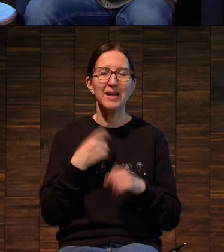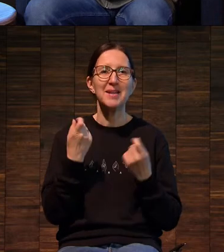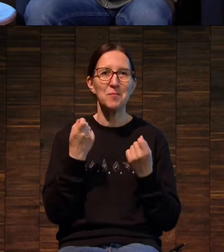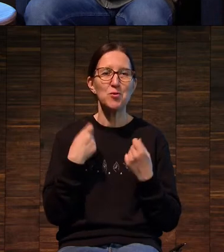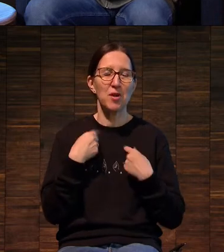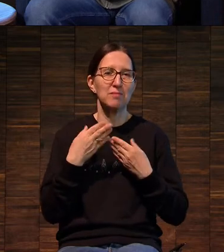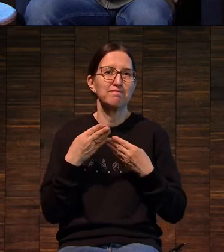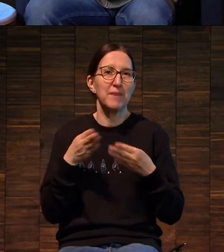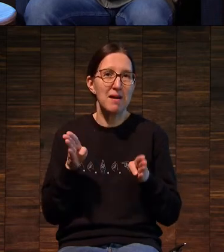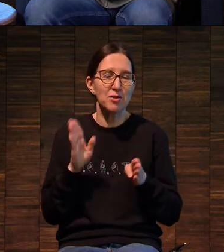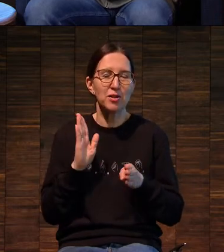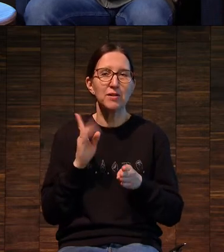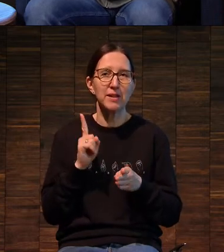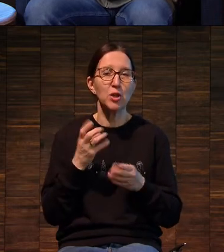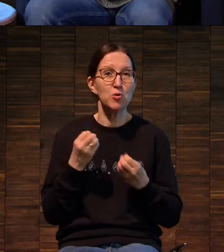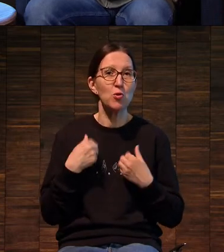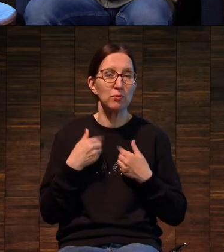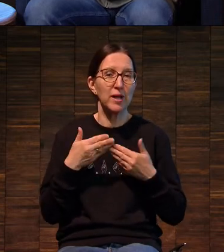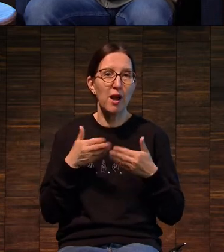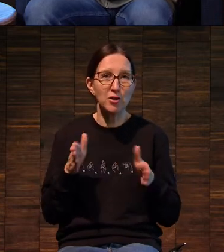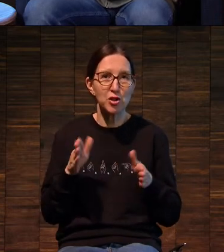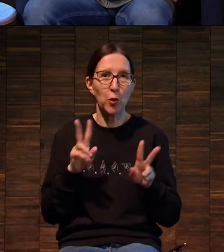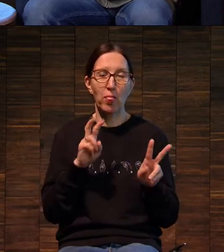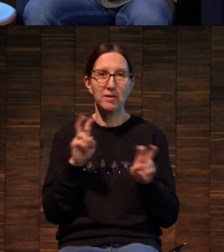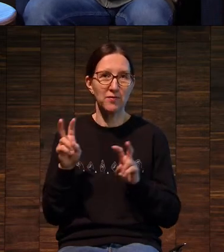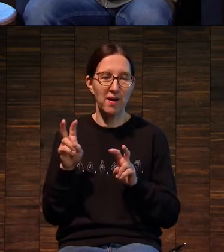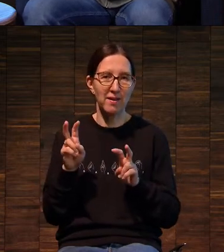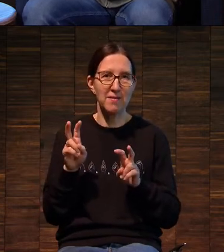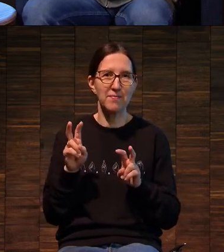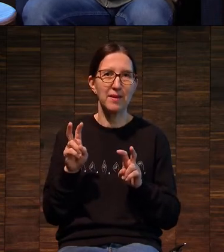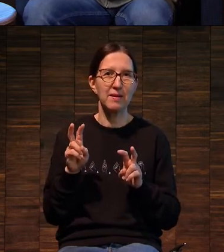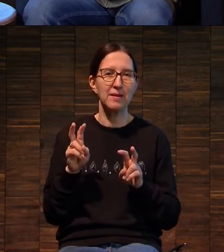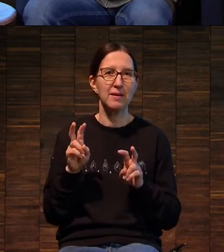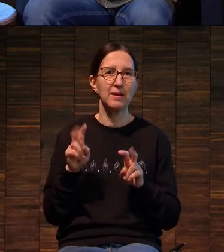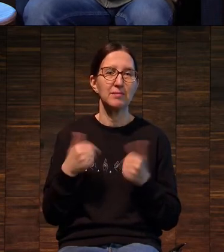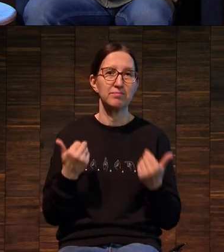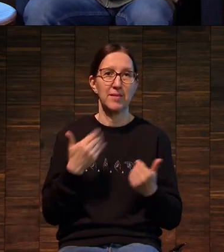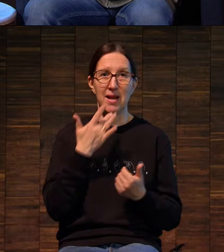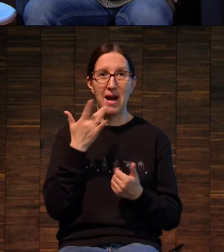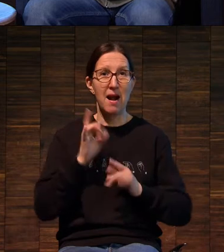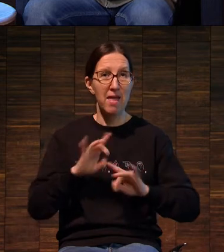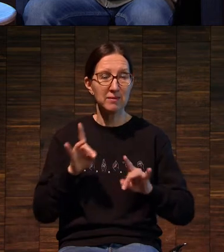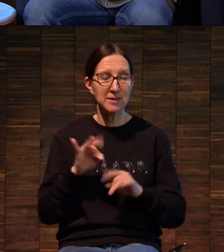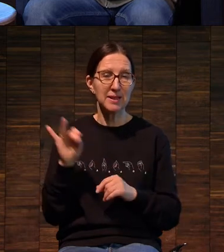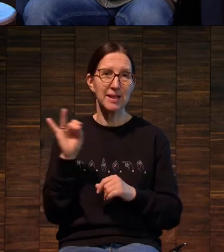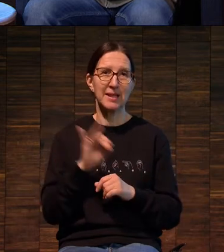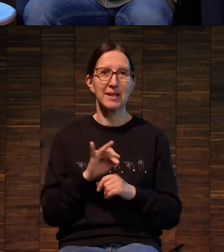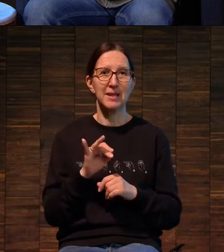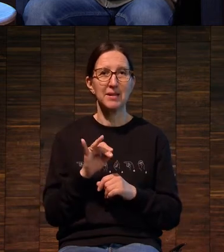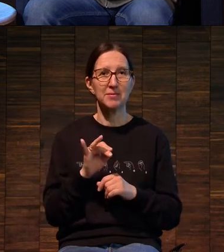расширил название лекции, и